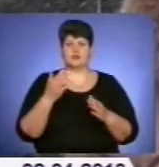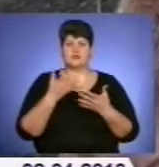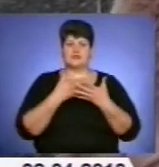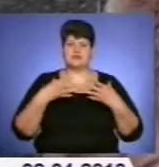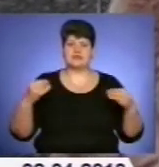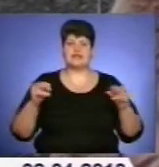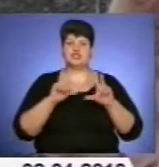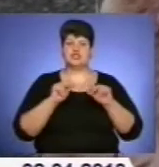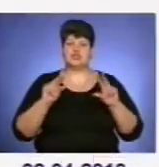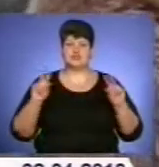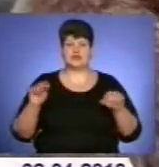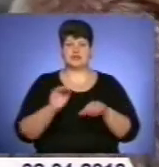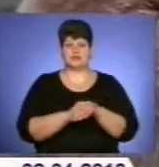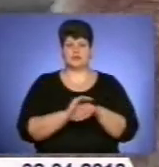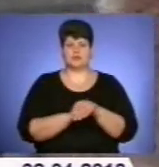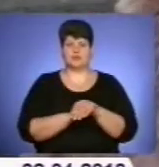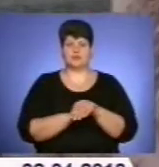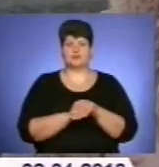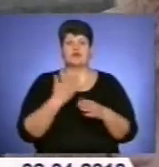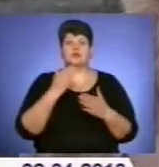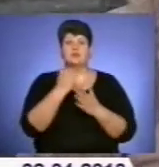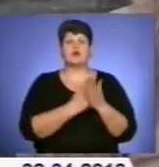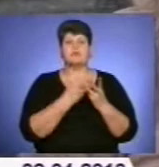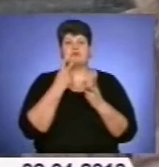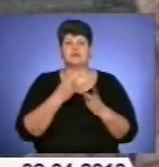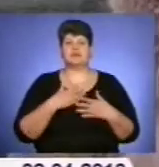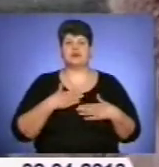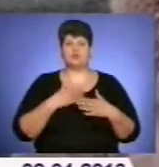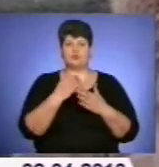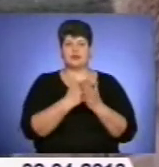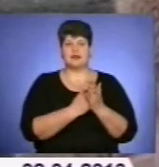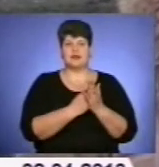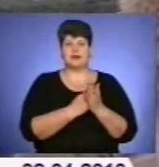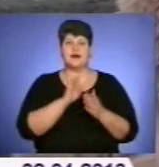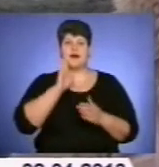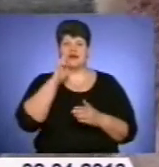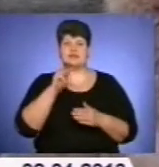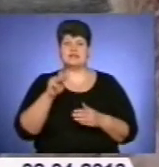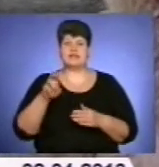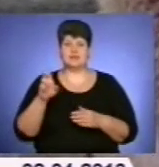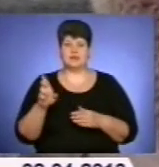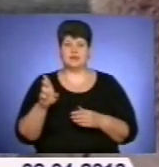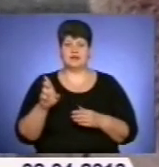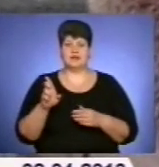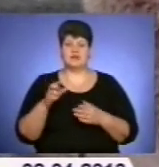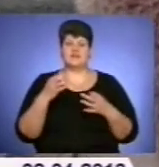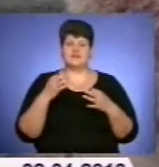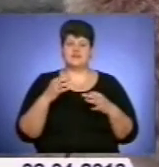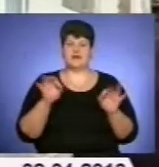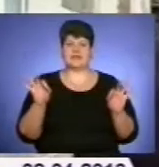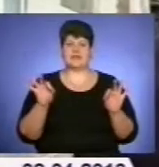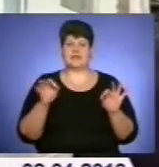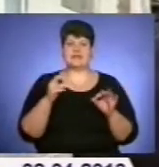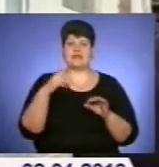щастя, і добробуту. Які програми ви дивитесь на нашому каналі? Ранок з ТТБ, відверті діалоги, що дивлюся.